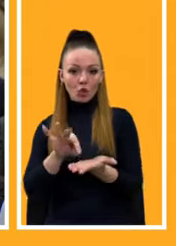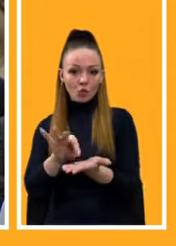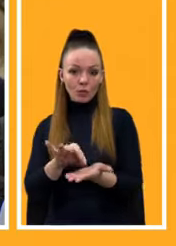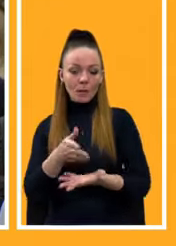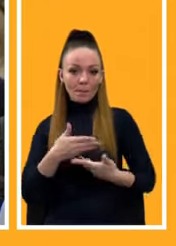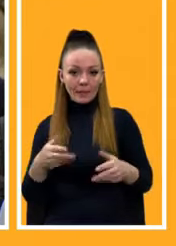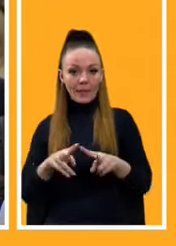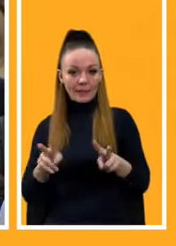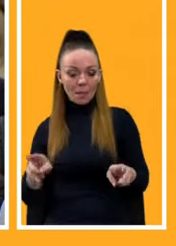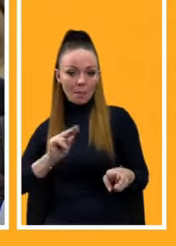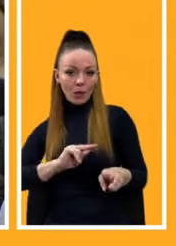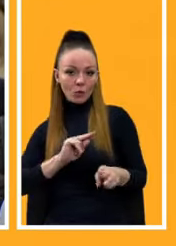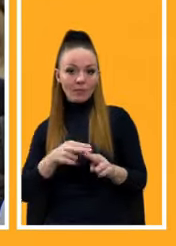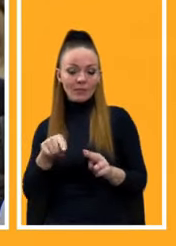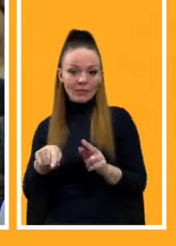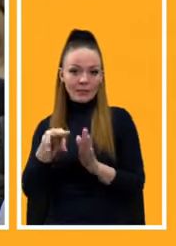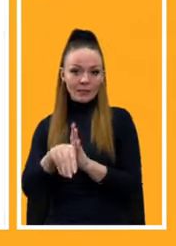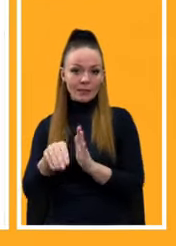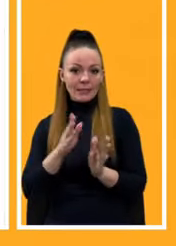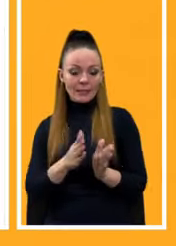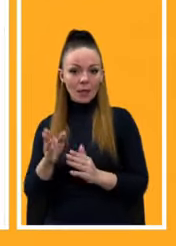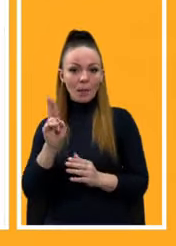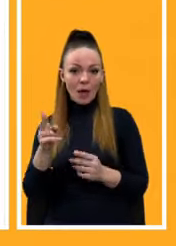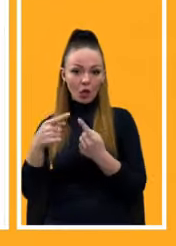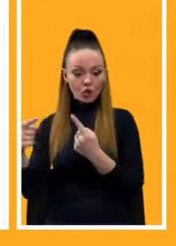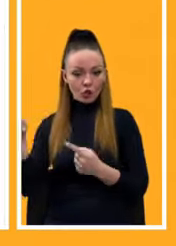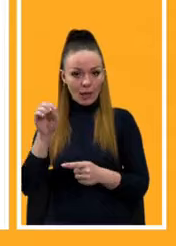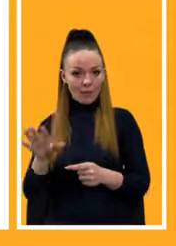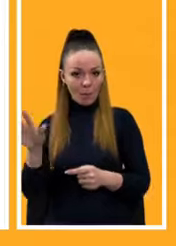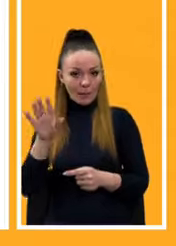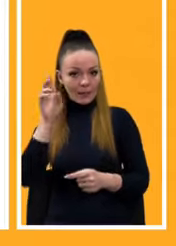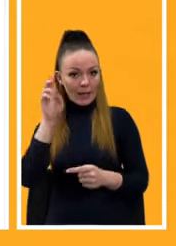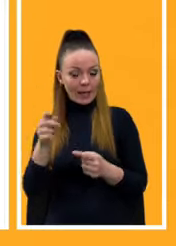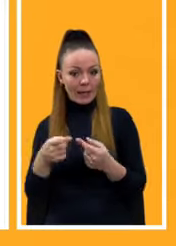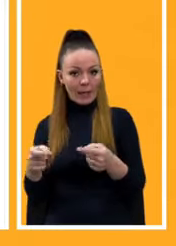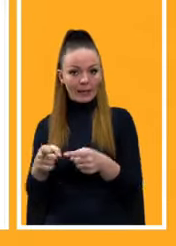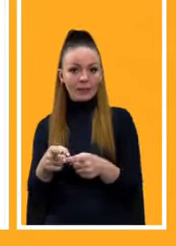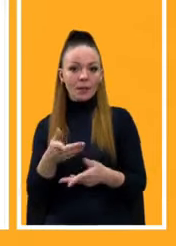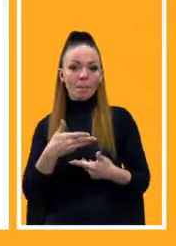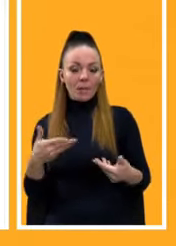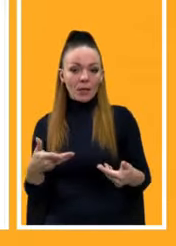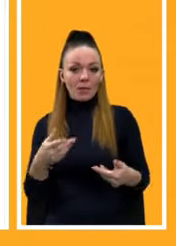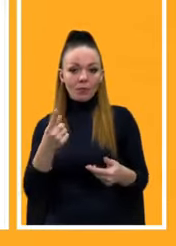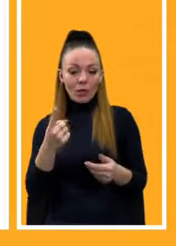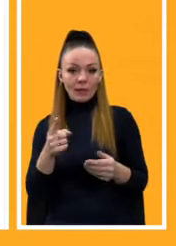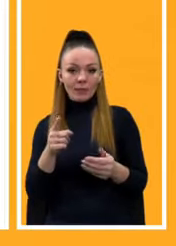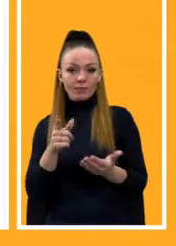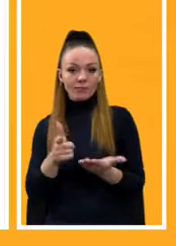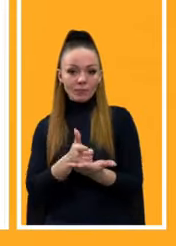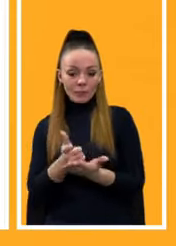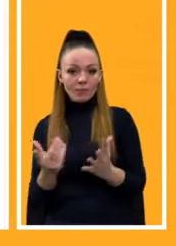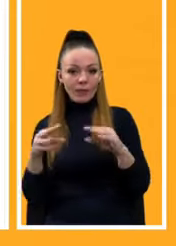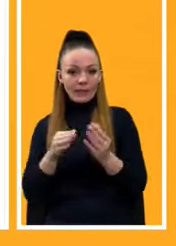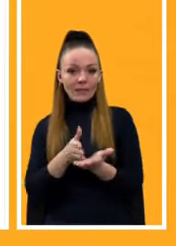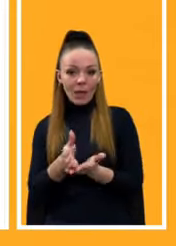так само в цій системі, як працюють інші європейські країни. Тобто ми в одній аеренавігаційній сфері з Євросоюзом.